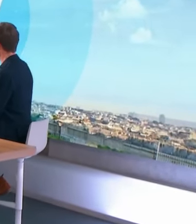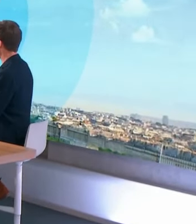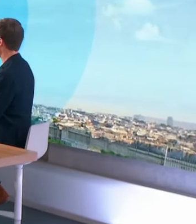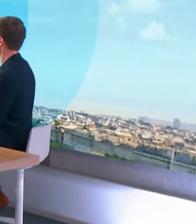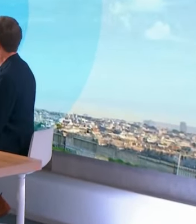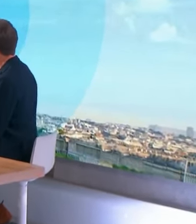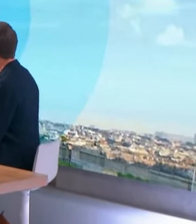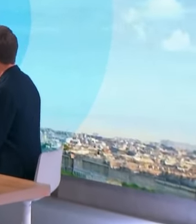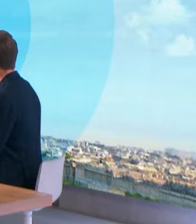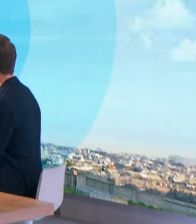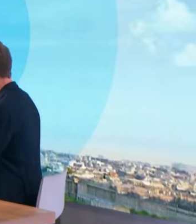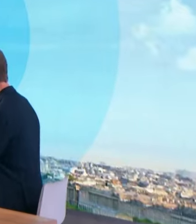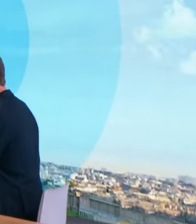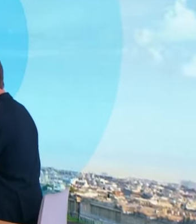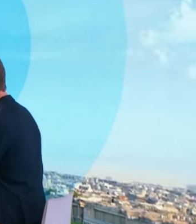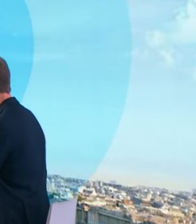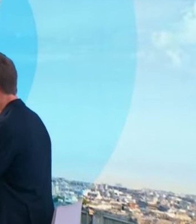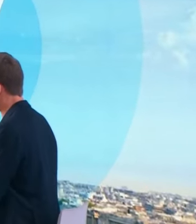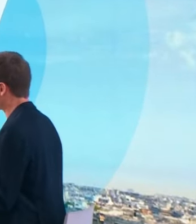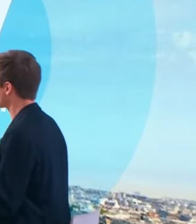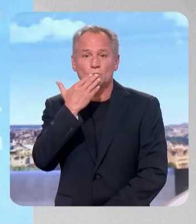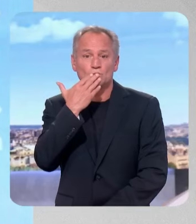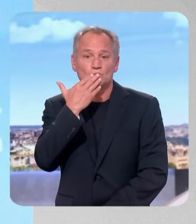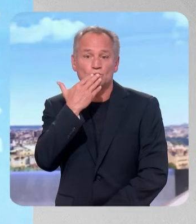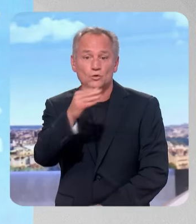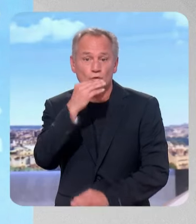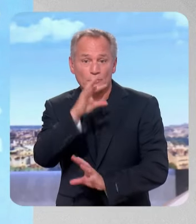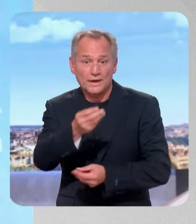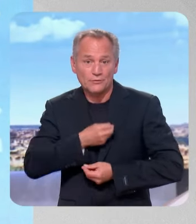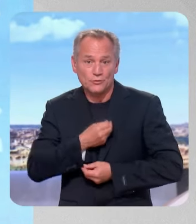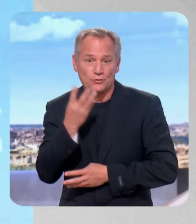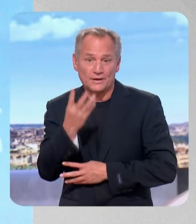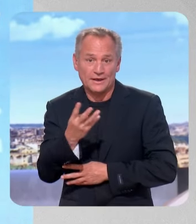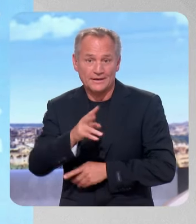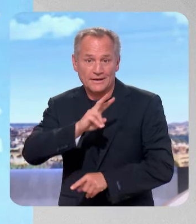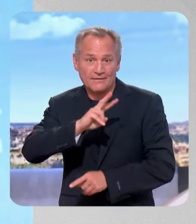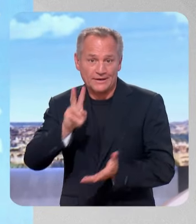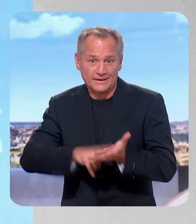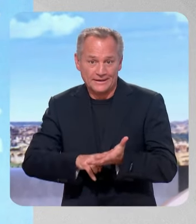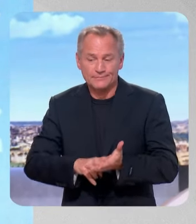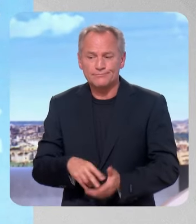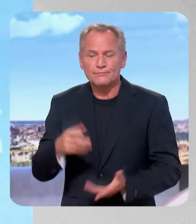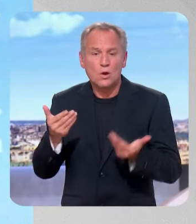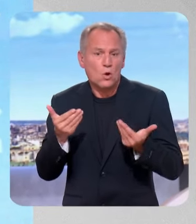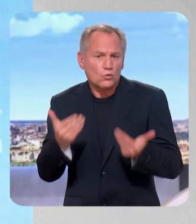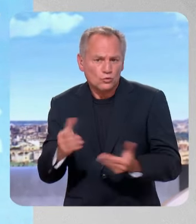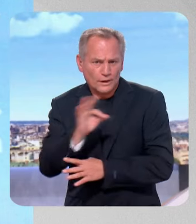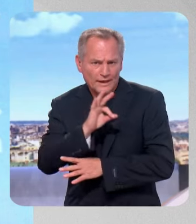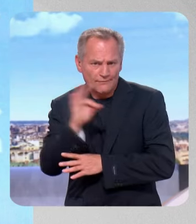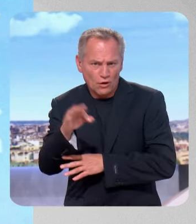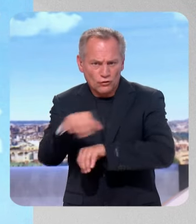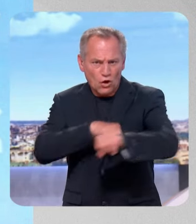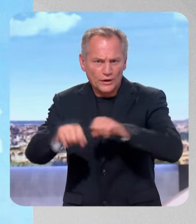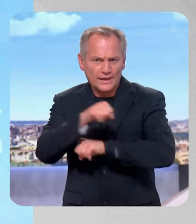Bonjour Bruno Le Maire, bienvenue dans les 4 V, la France va donc une nouvelle fois aujourd'hui dérouler le tapis rouge aux investisseurs étrangers, c le principe du